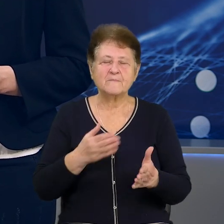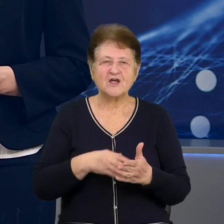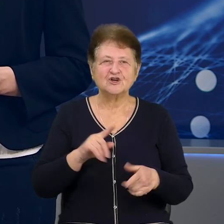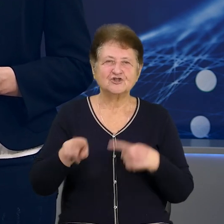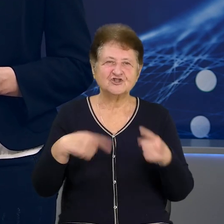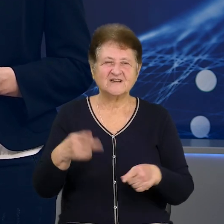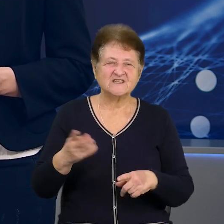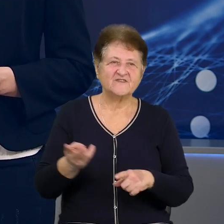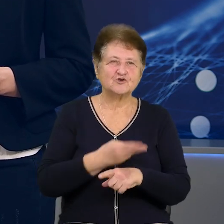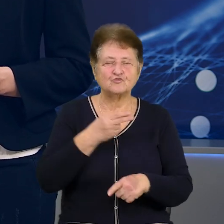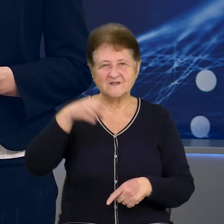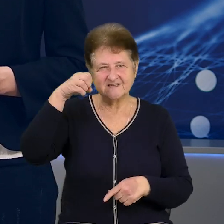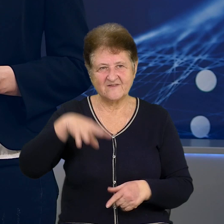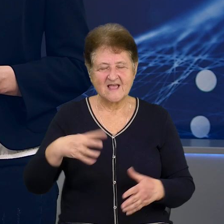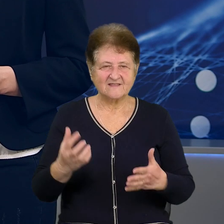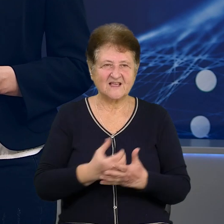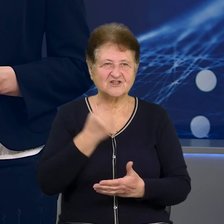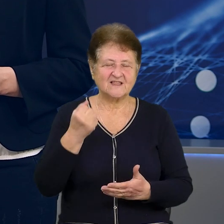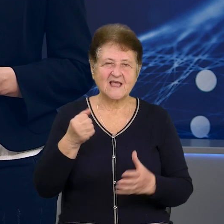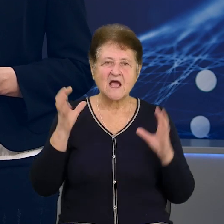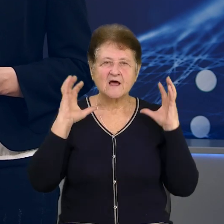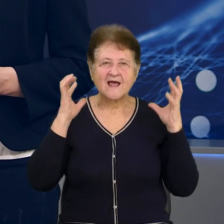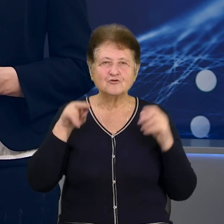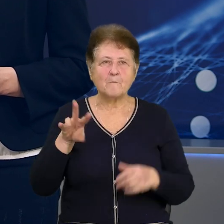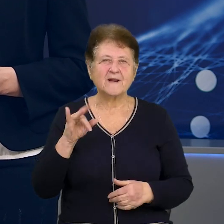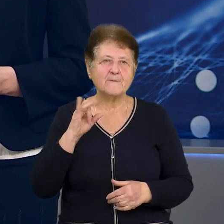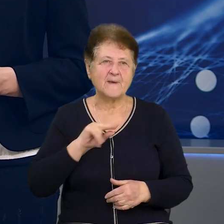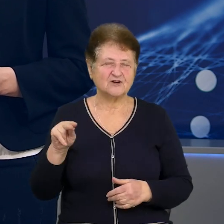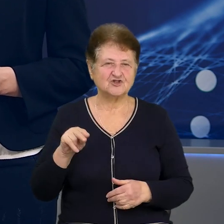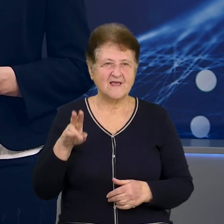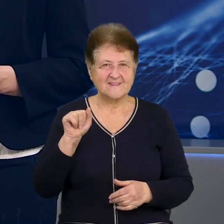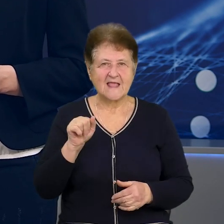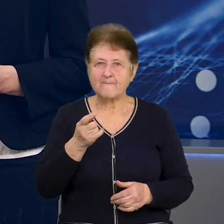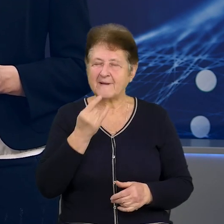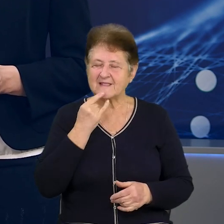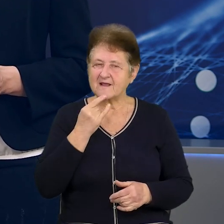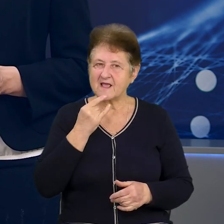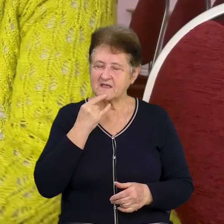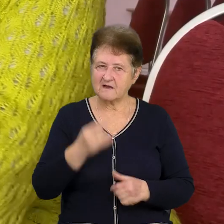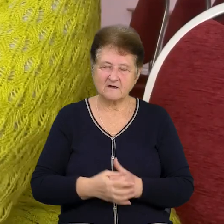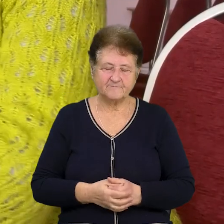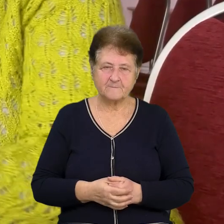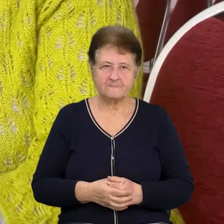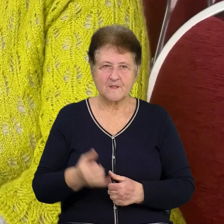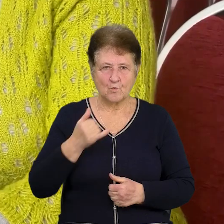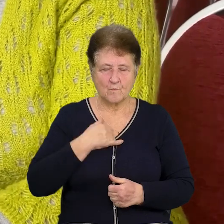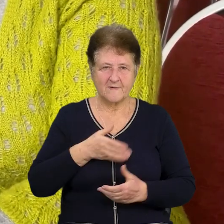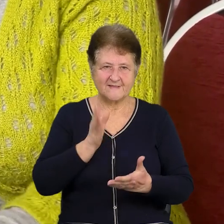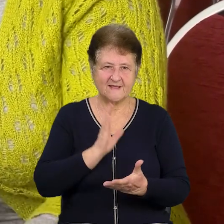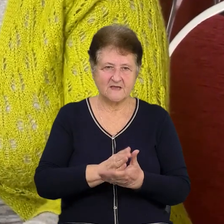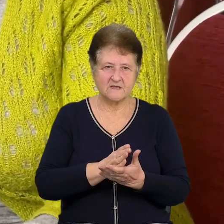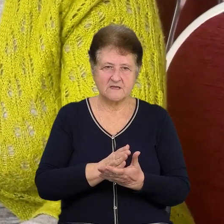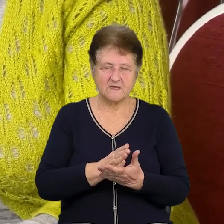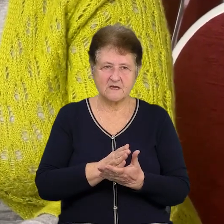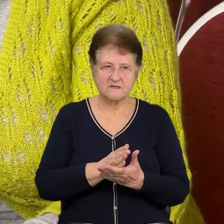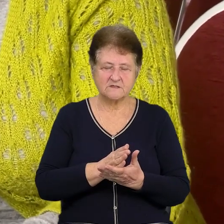світла знайшли радіоприймач на батарейках. Проте відвідувачів не запрошували. Як усе було – далі. Ось у мене є Ріма